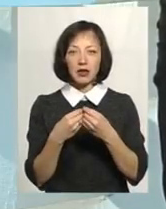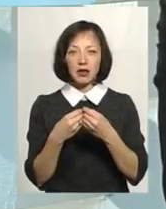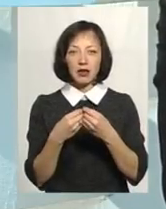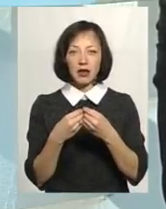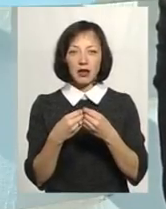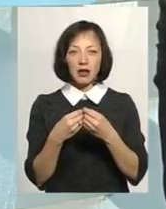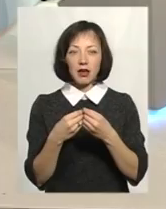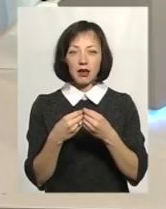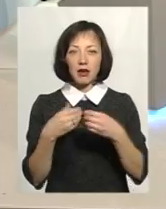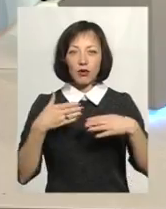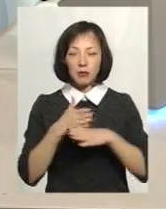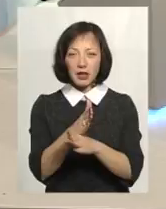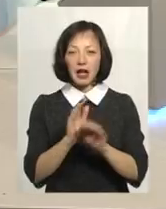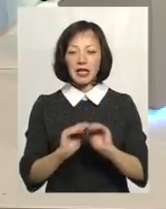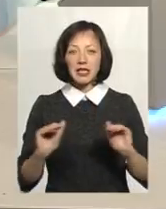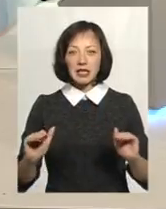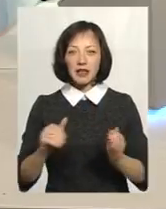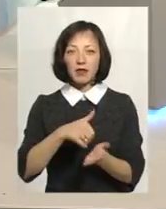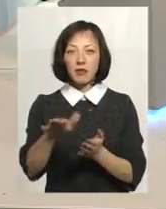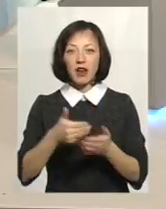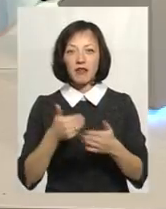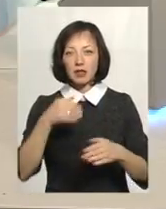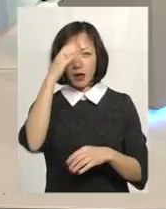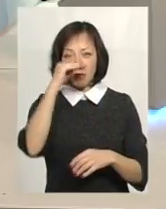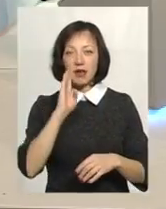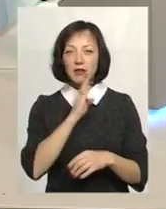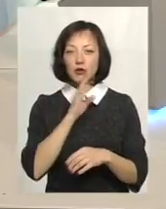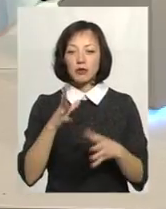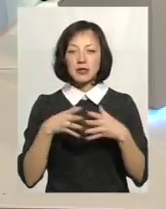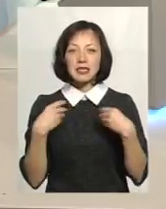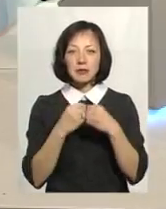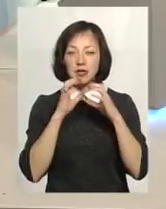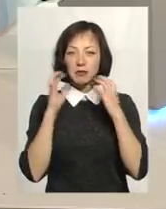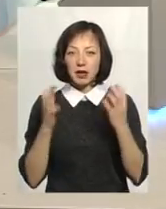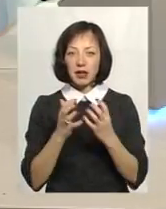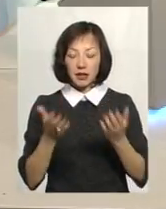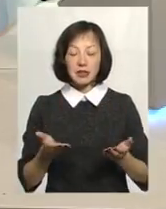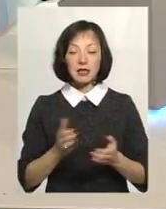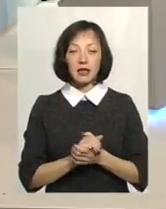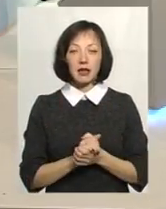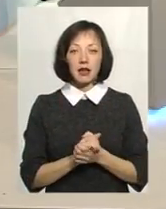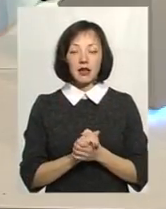діти відмовлялися, інколи, наприклад, від батьків, щоб сім'ї збереглися. Тому,